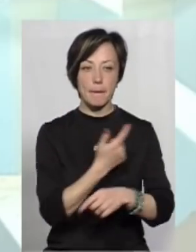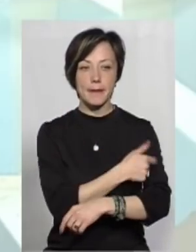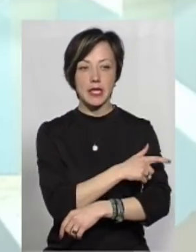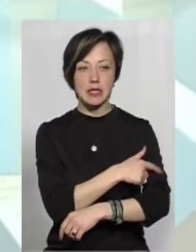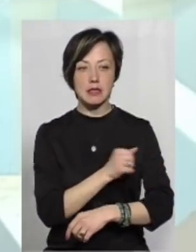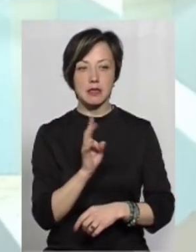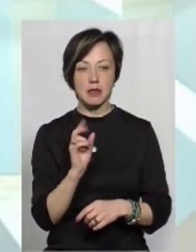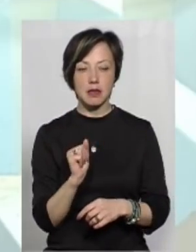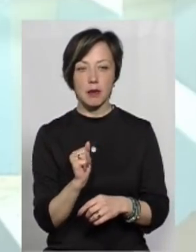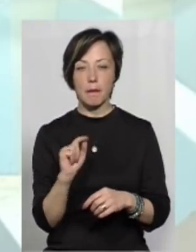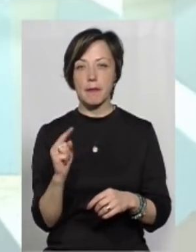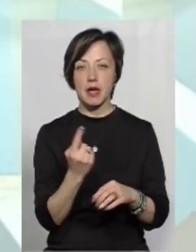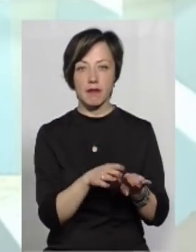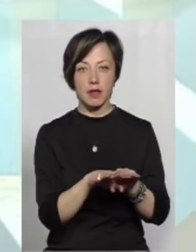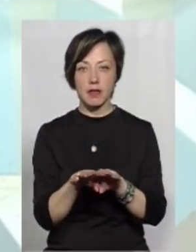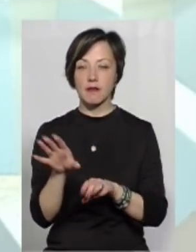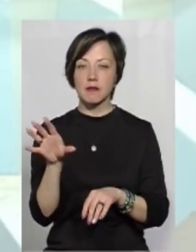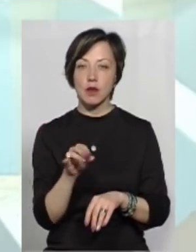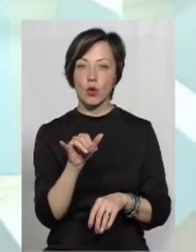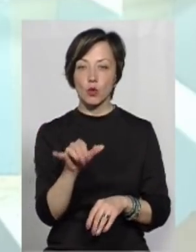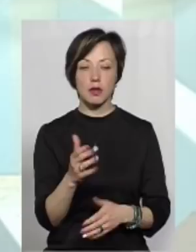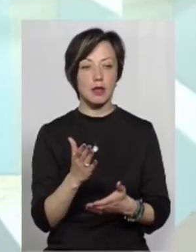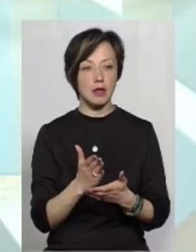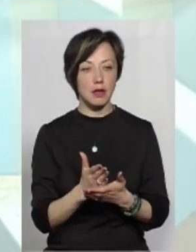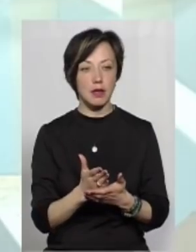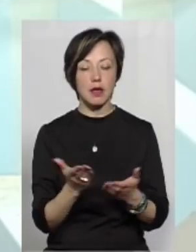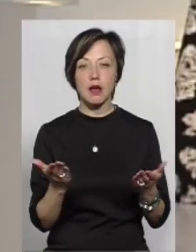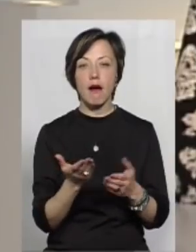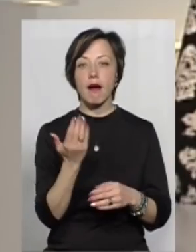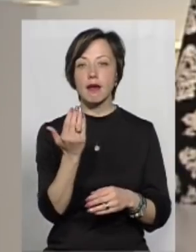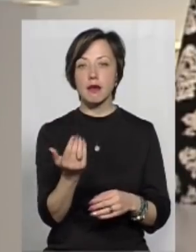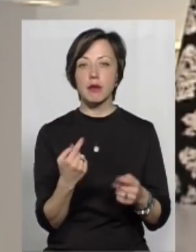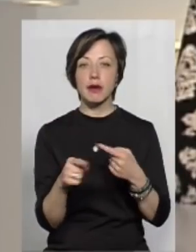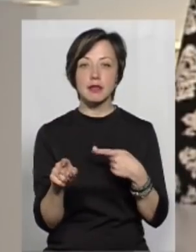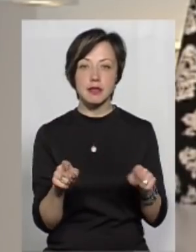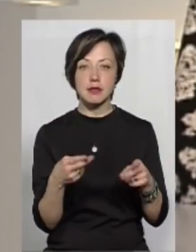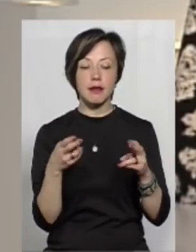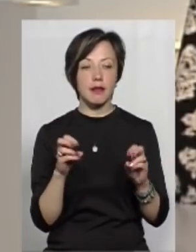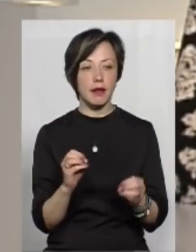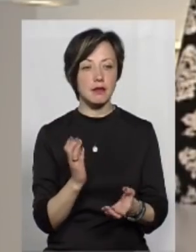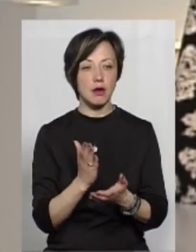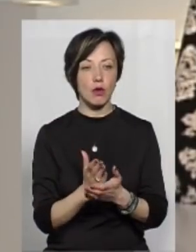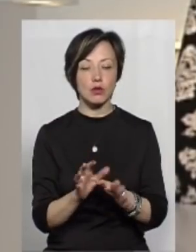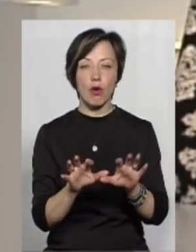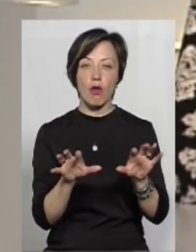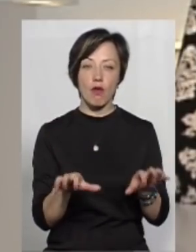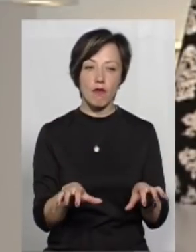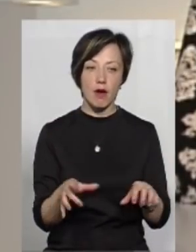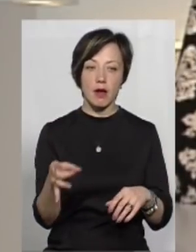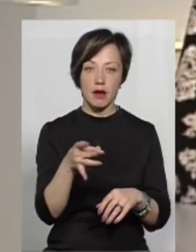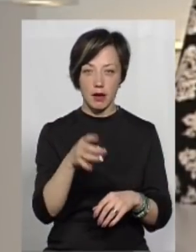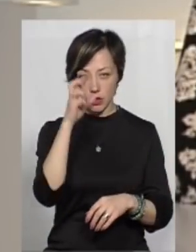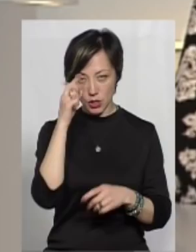медицина, первинна. Все у них є. Яка їм різниця, де знаходиться голова